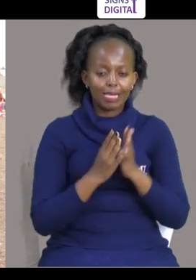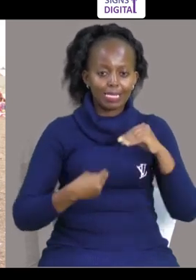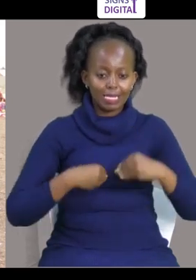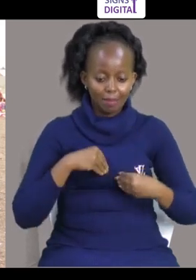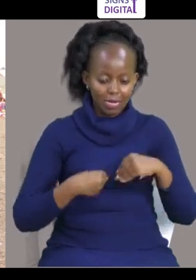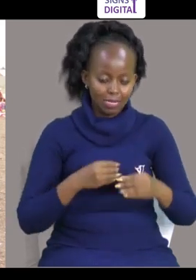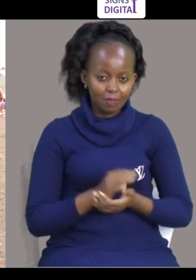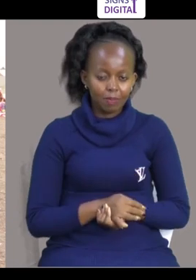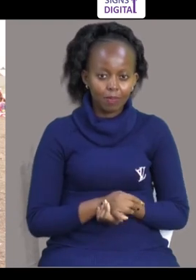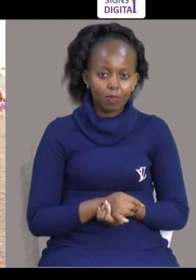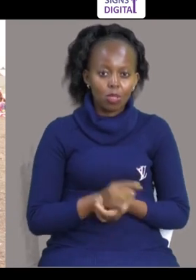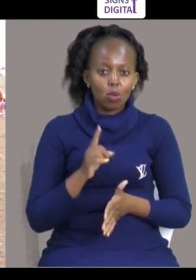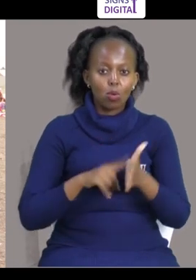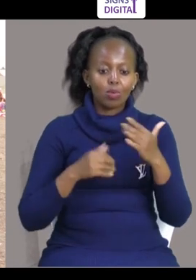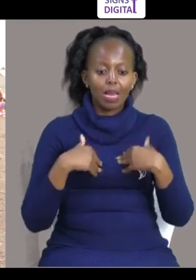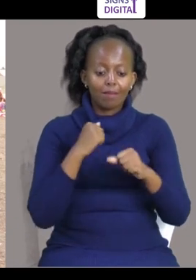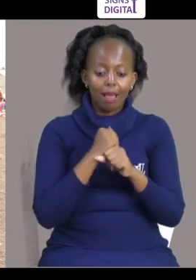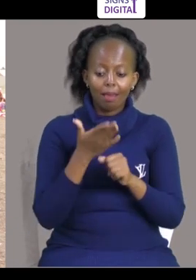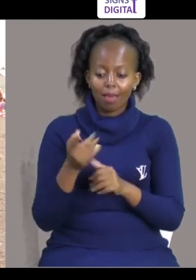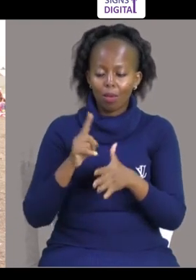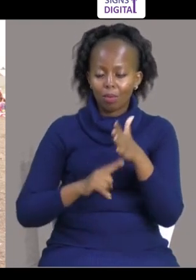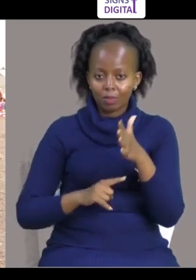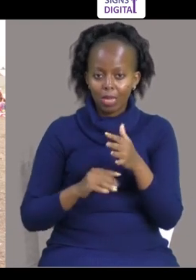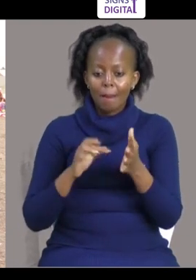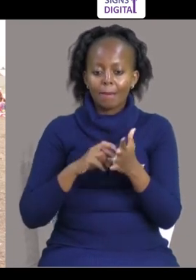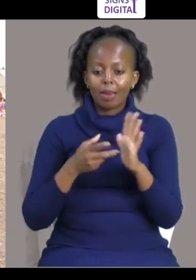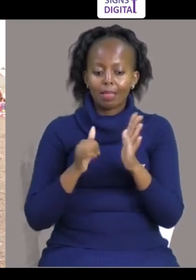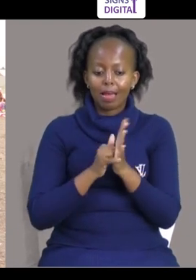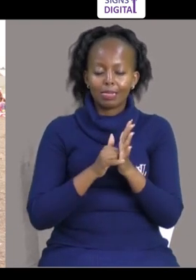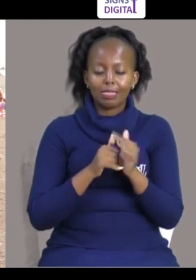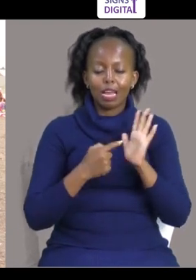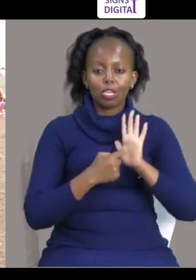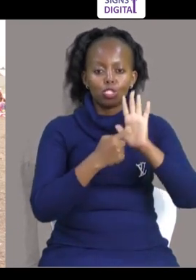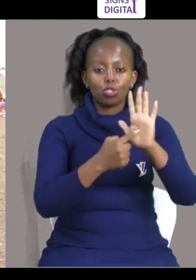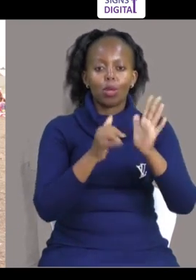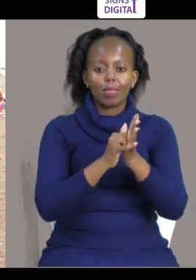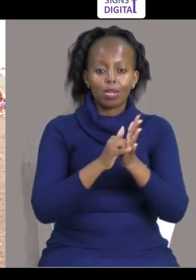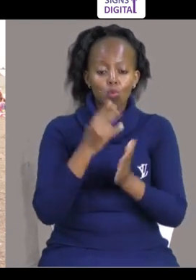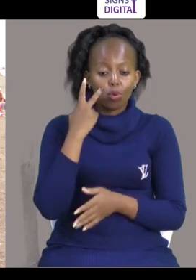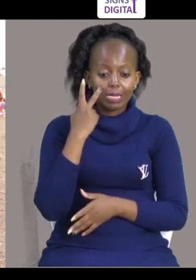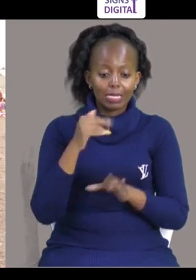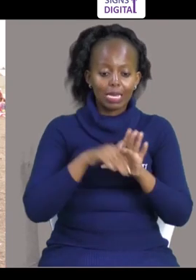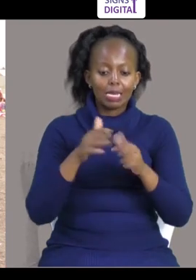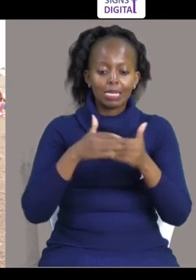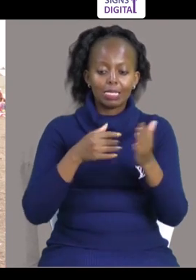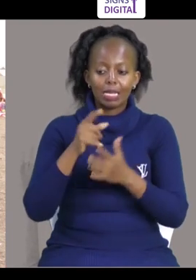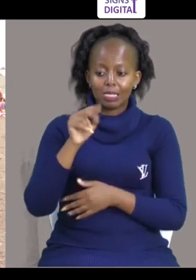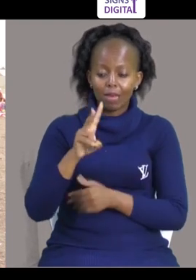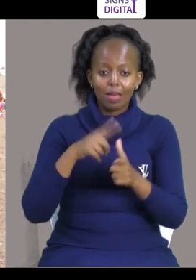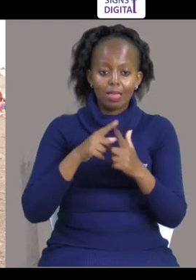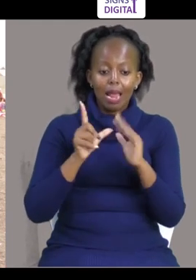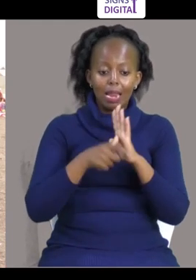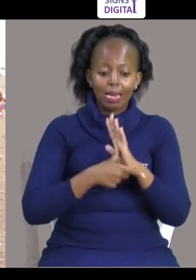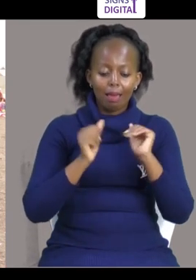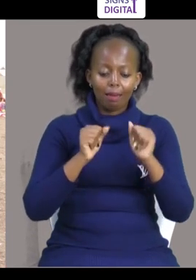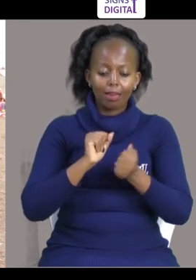walemavu kukumanya hapa tu inaitua fiat so iyo ni silema ambayo inena kucheza kwenye times television